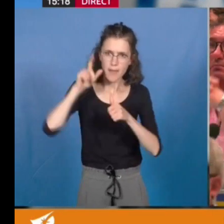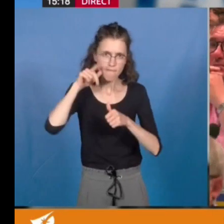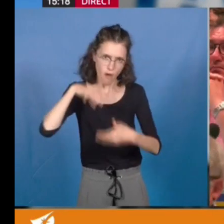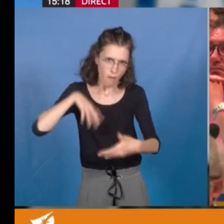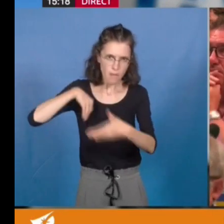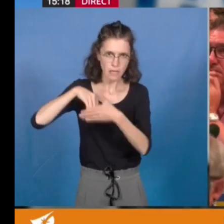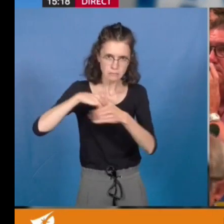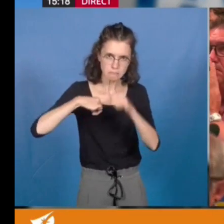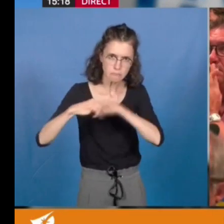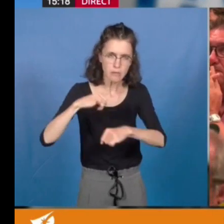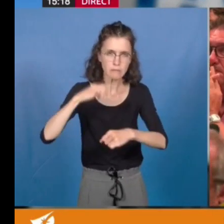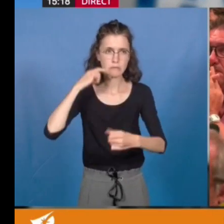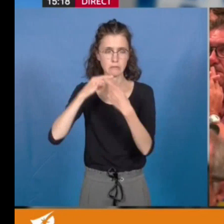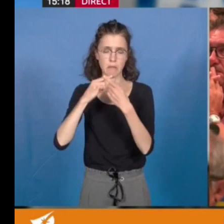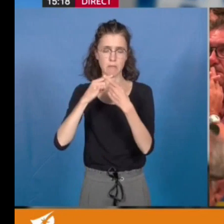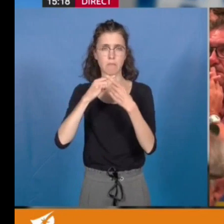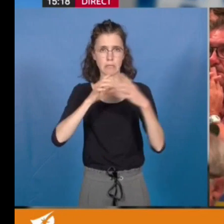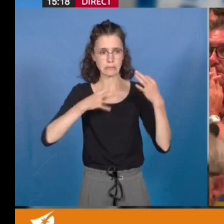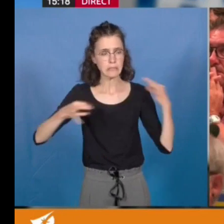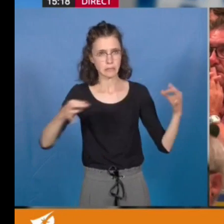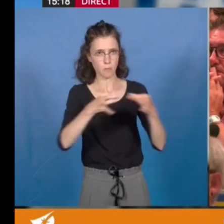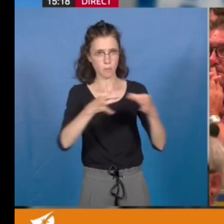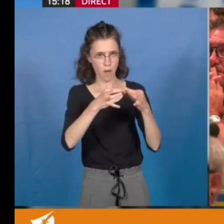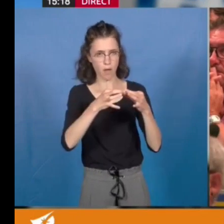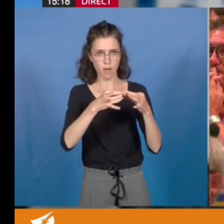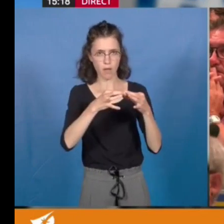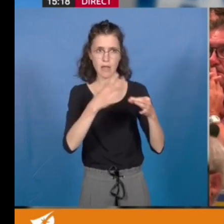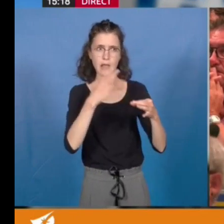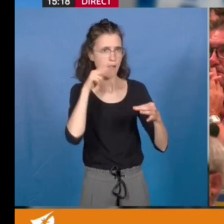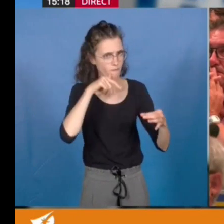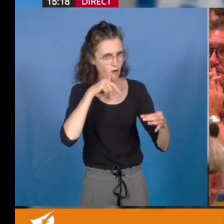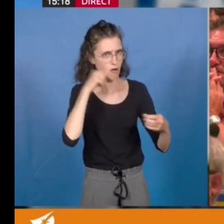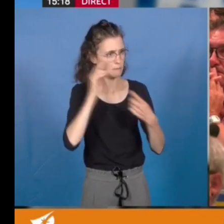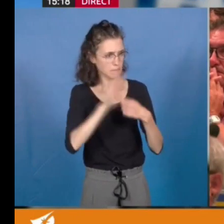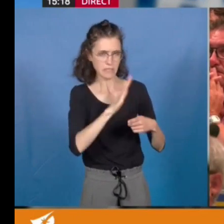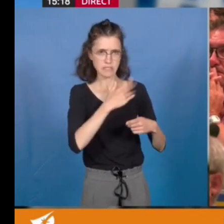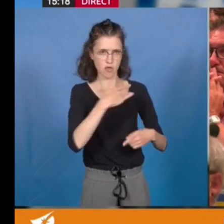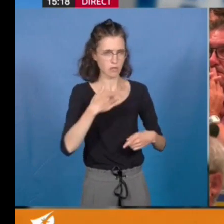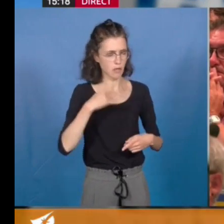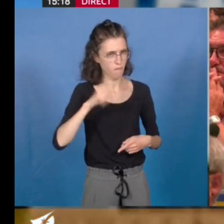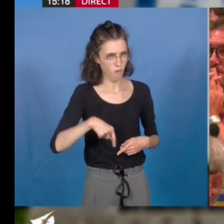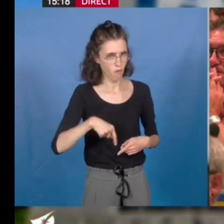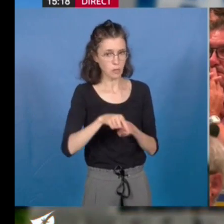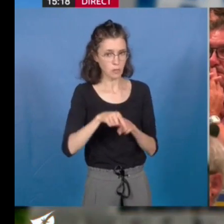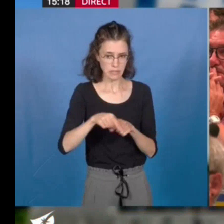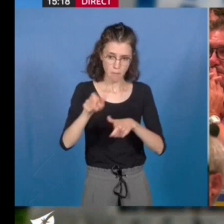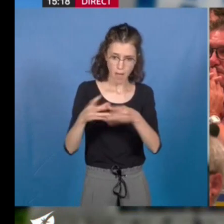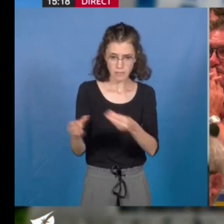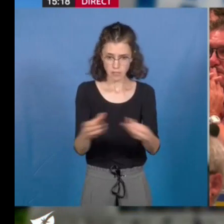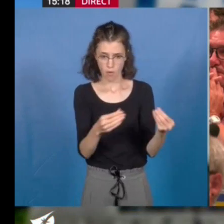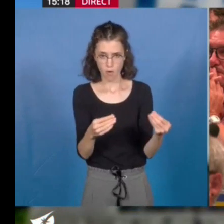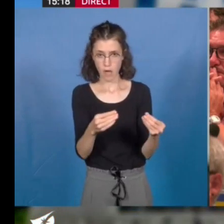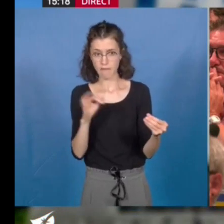territoires et préserver ses habitants des facteurs à risque pour la santé.